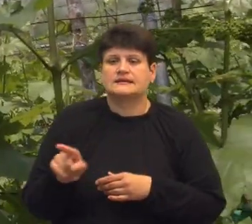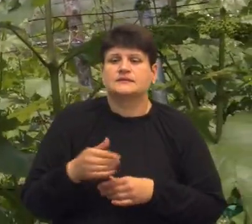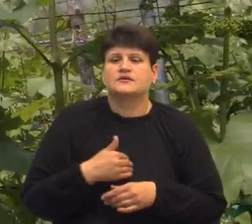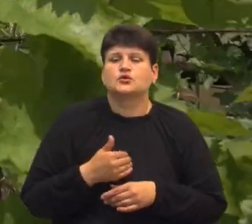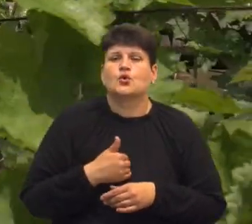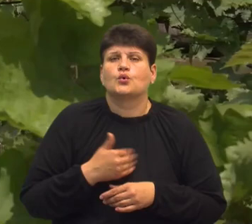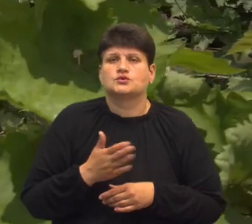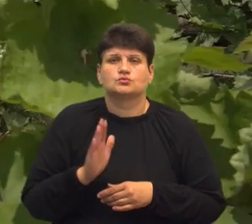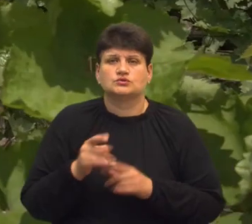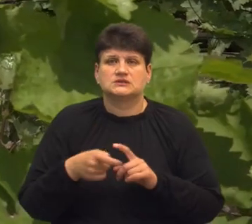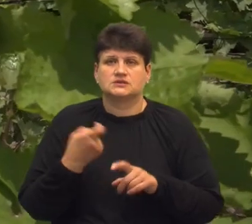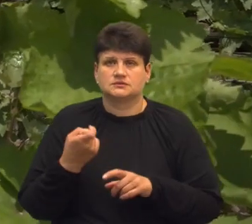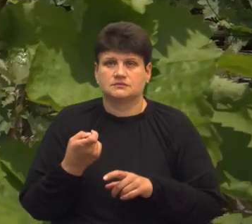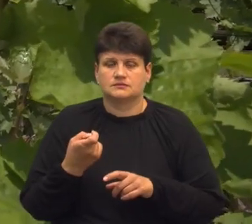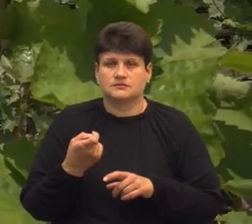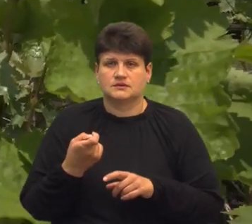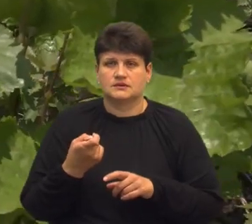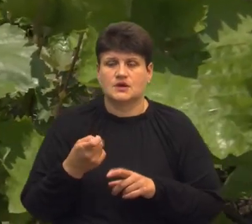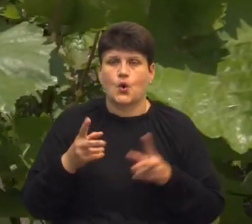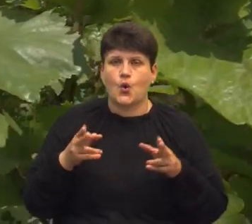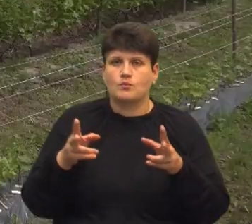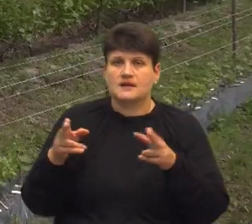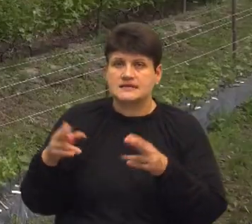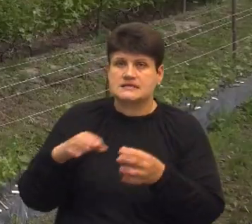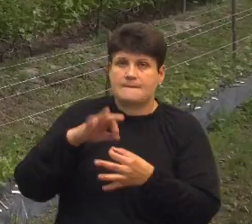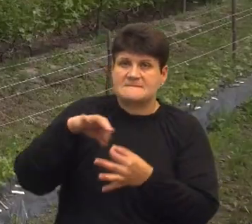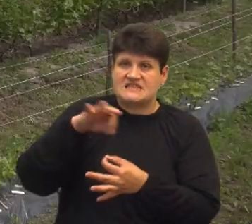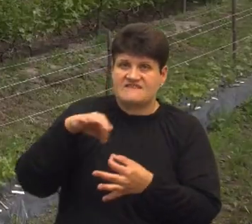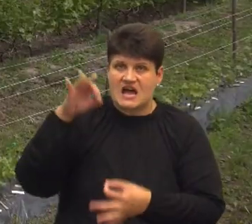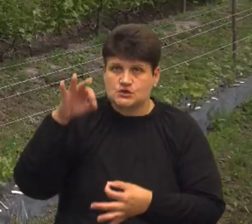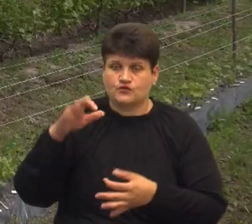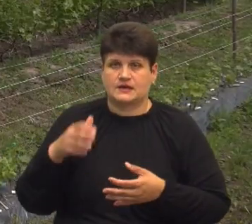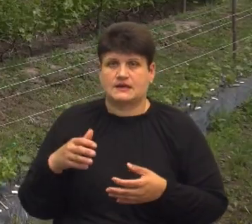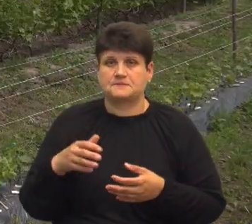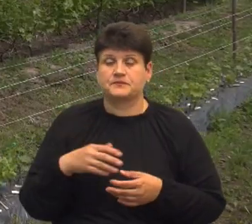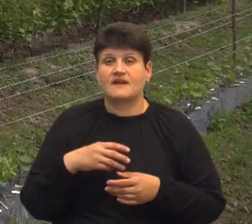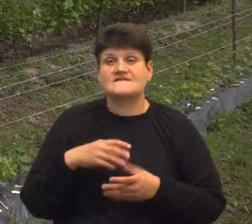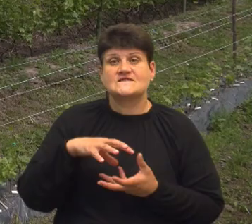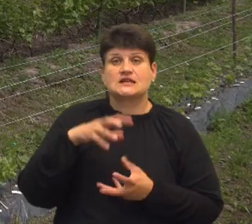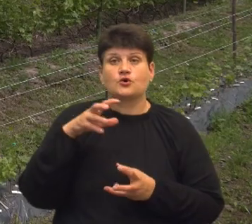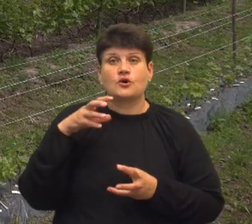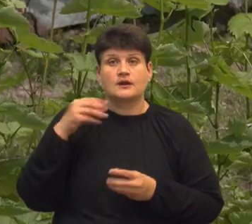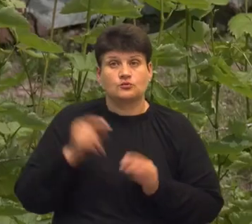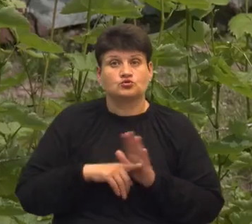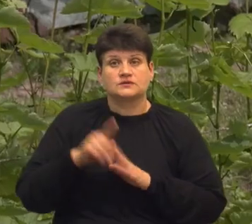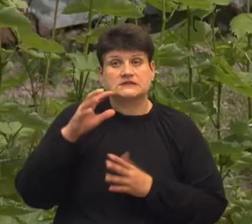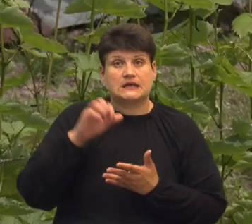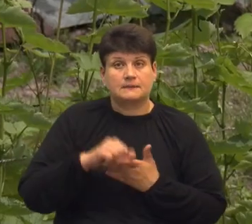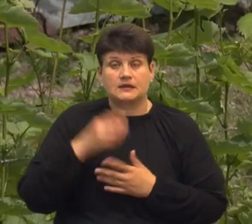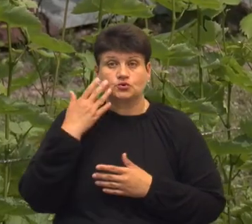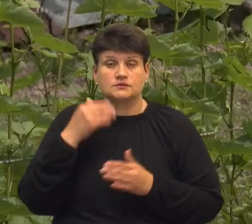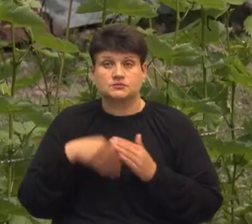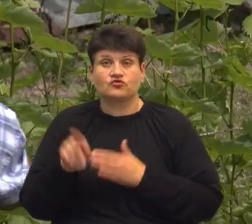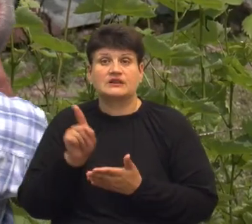собі зацепитися. Обрізка, пошинкування, підв'язування. Виноградарством Віктор Вітомський почав займатися, коли вийшов на